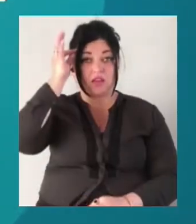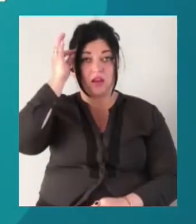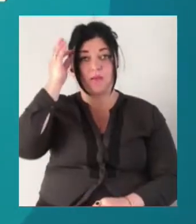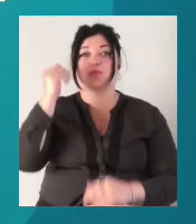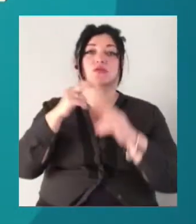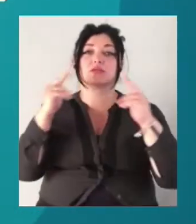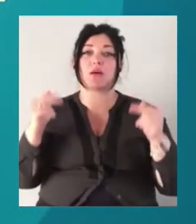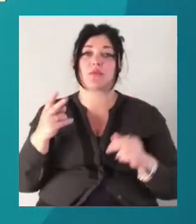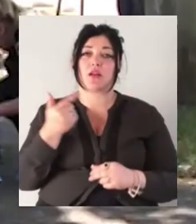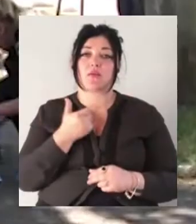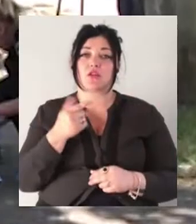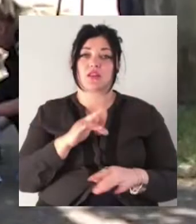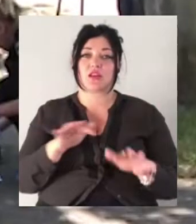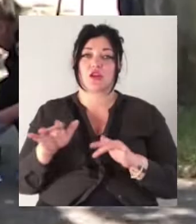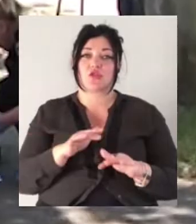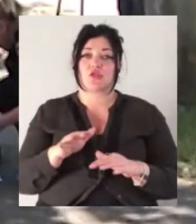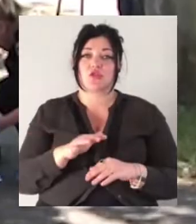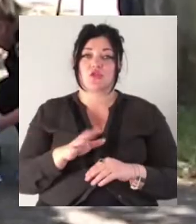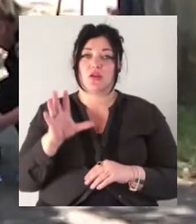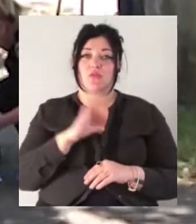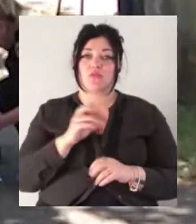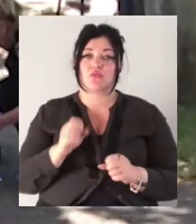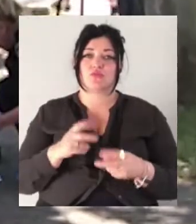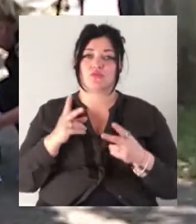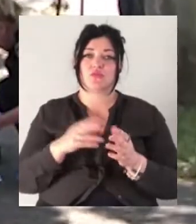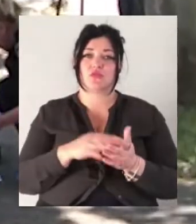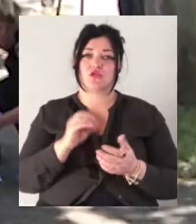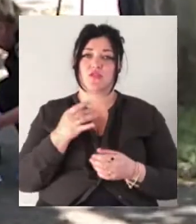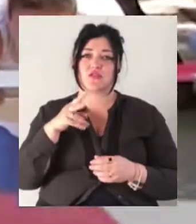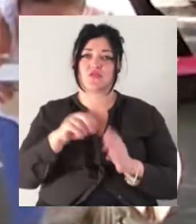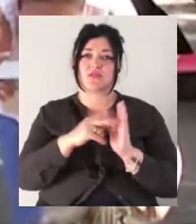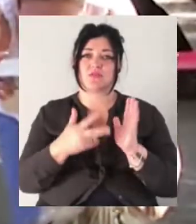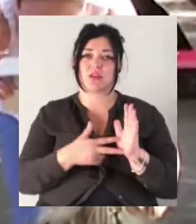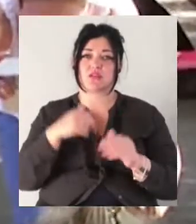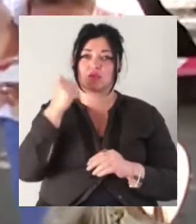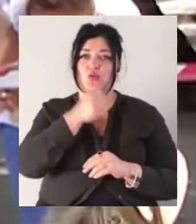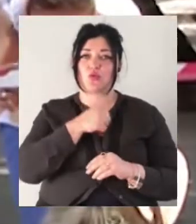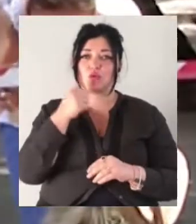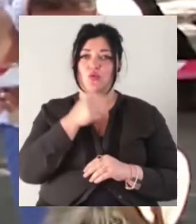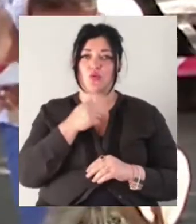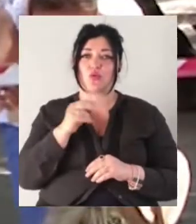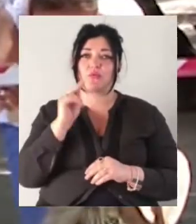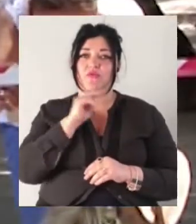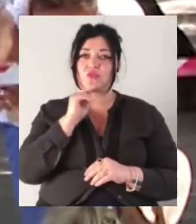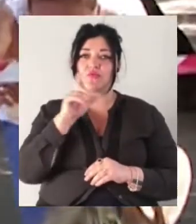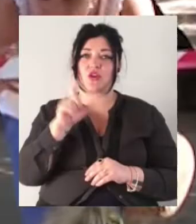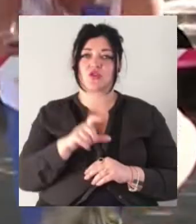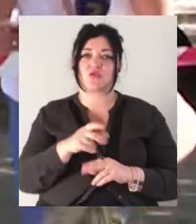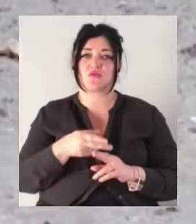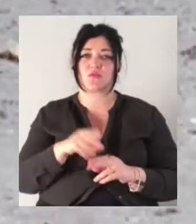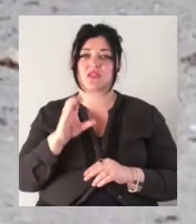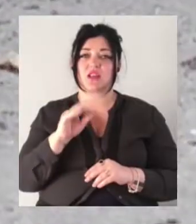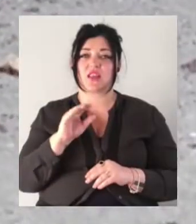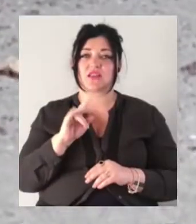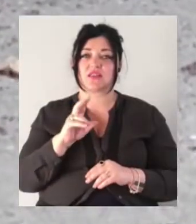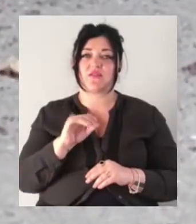діяча Віталія Остименка було скоєно 5 червня 2018 року. Обвинувачувані у цьому Станіслав Руденко та Юрій